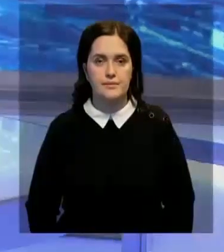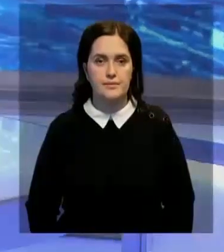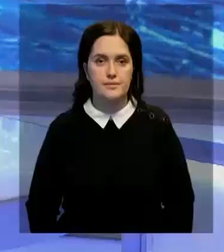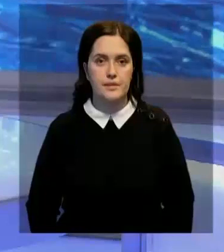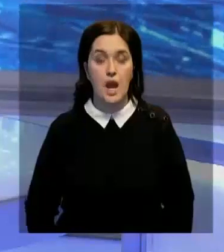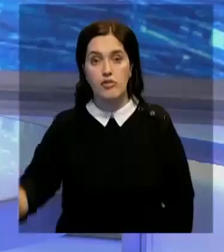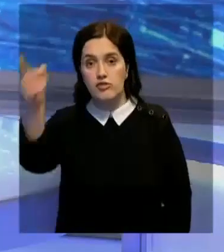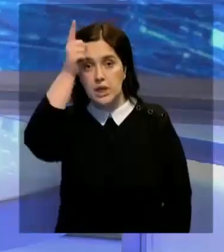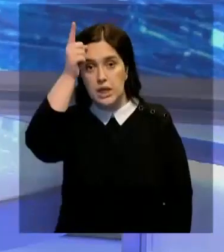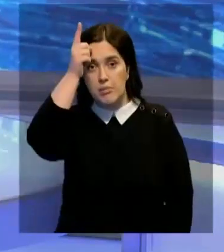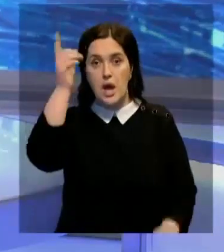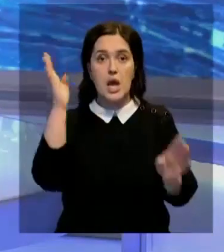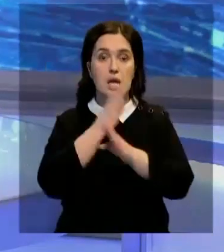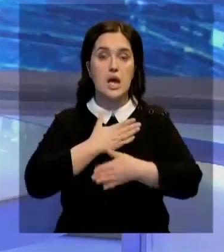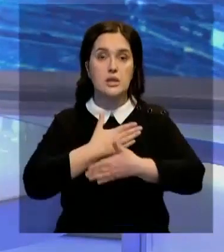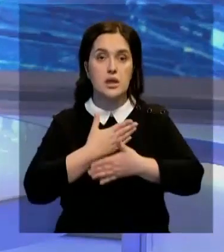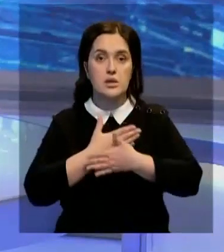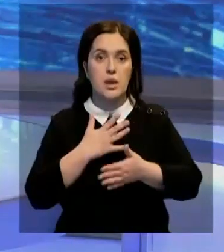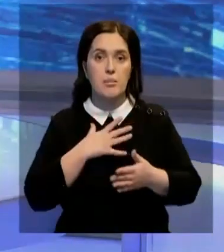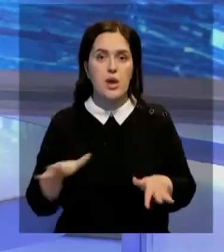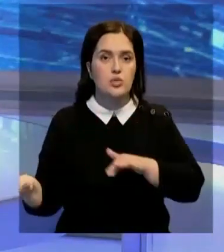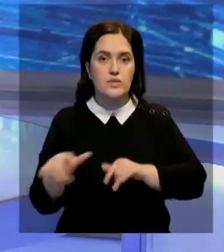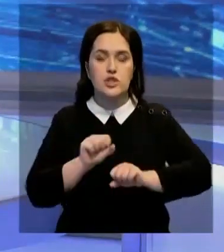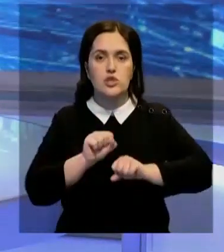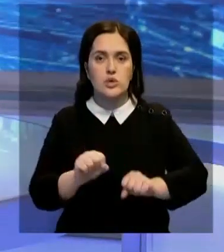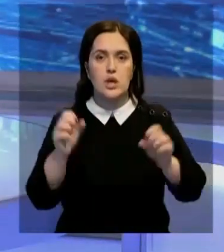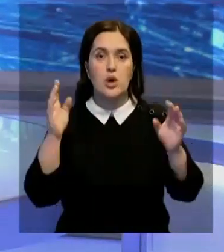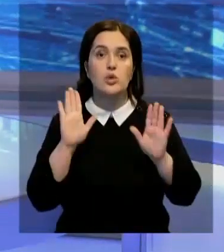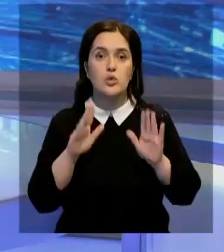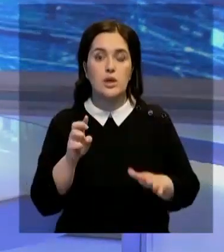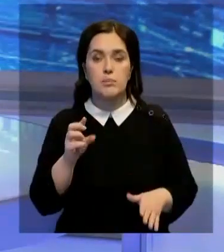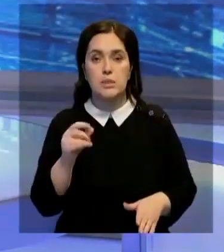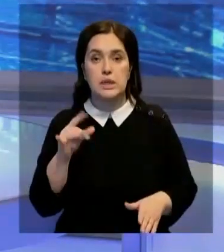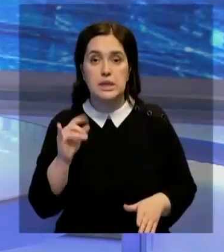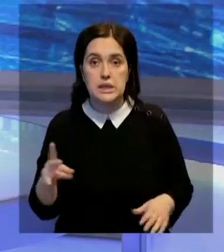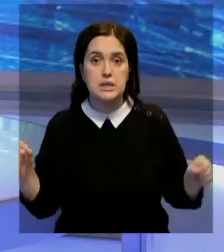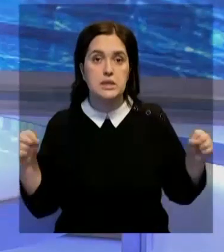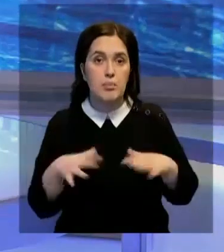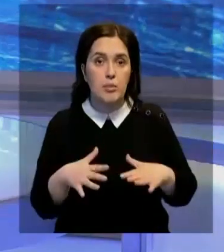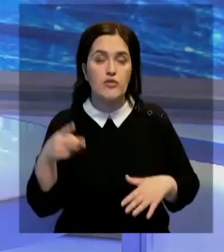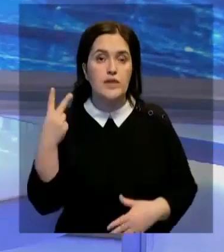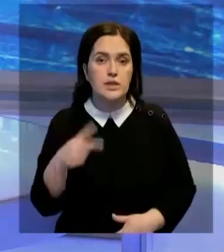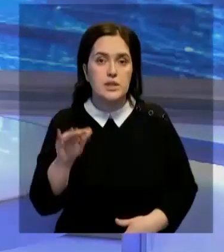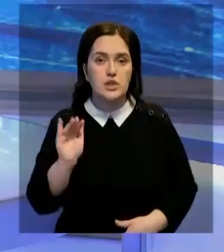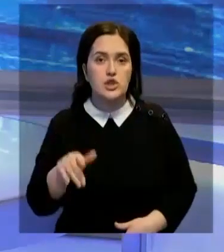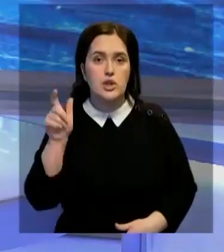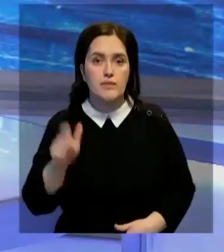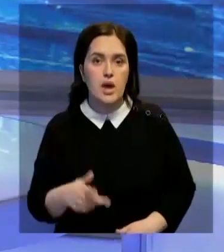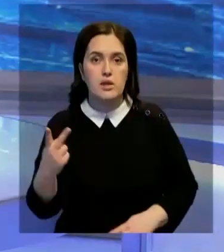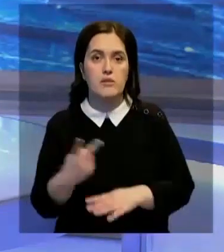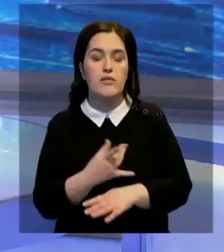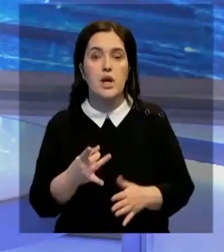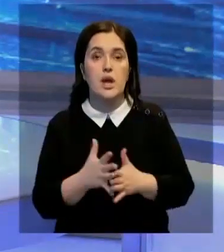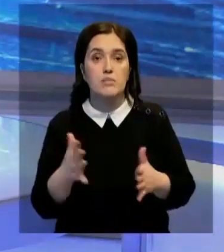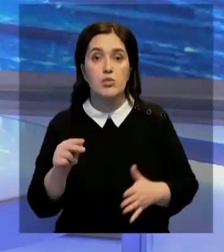В Германии экоактивисты провели масштабную акцию в защиту климата. Только в Берлине собралось более 20 тысяч человек.